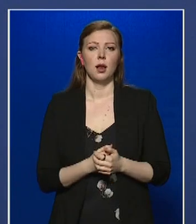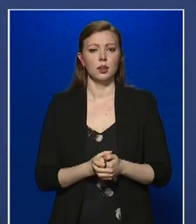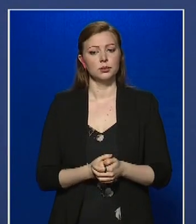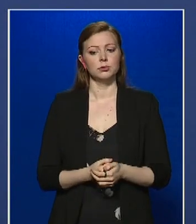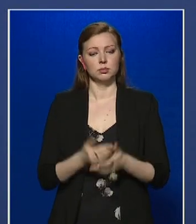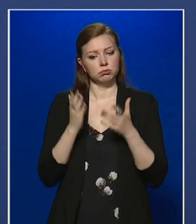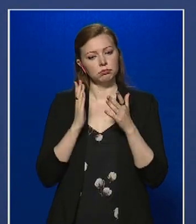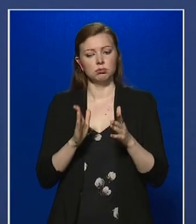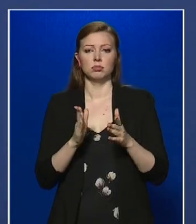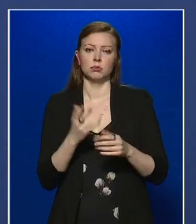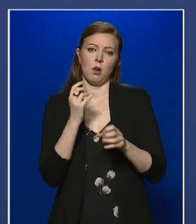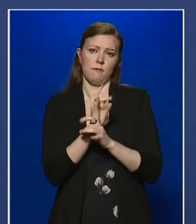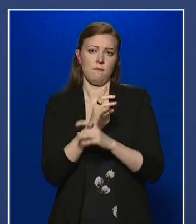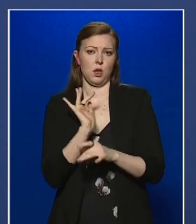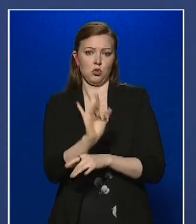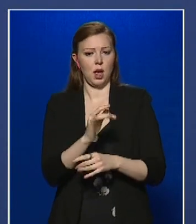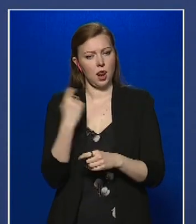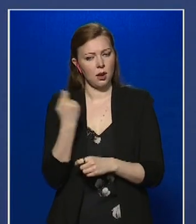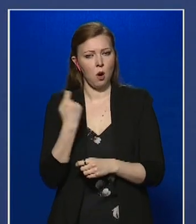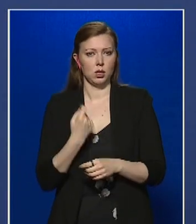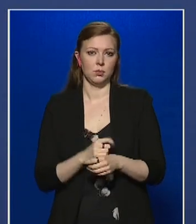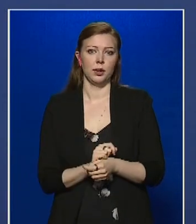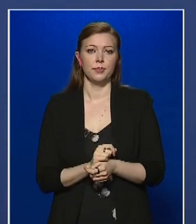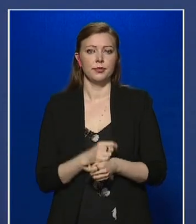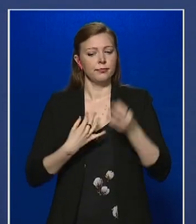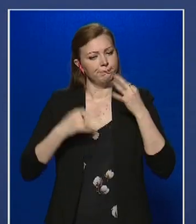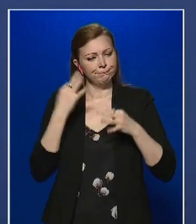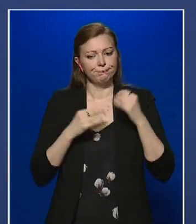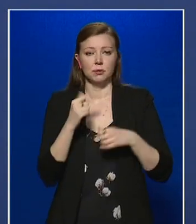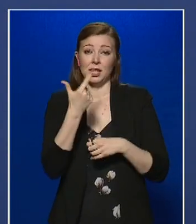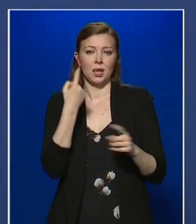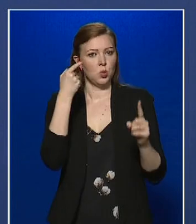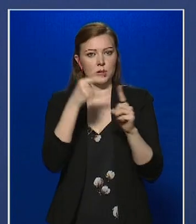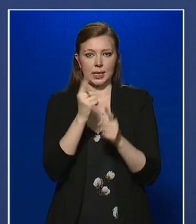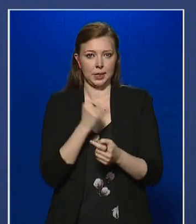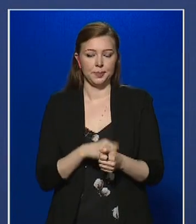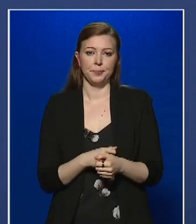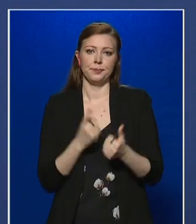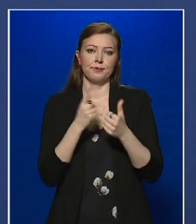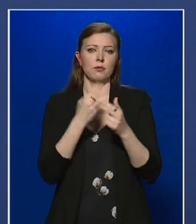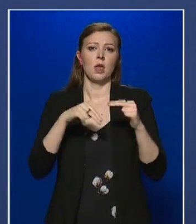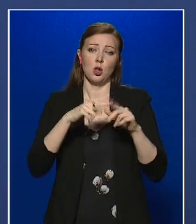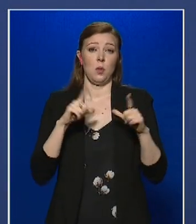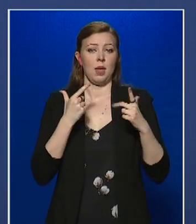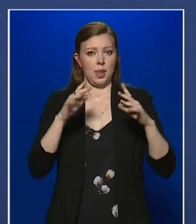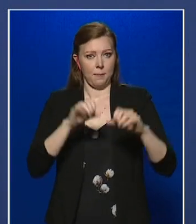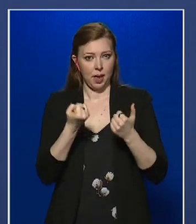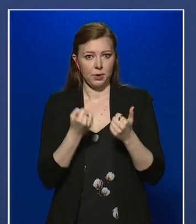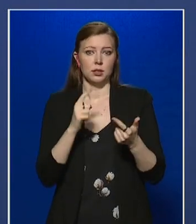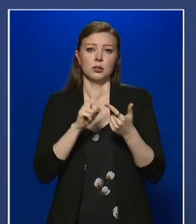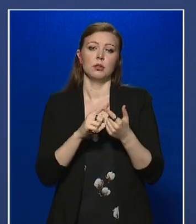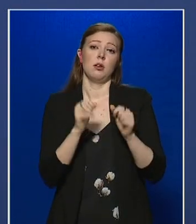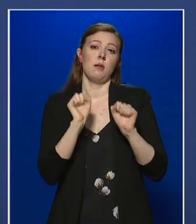elszántságát a vírus elleni küzdenemben. Erőfeszítéseinket mindig két cél vezérli. Minél több életet megmenteni és